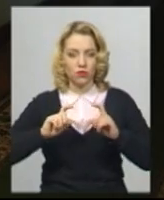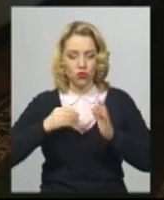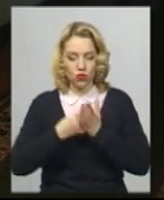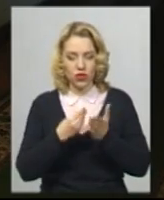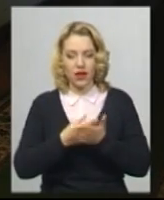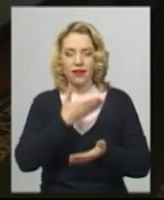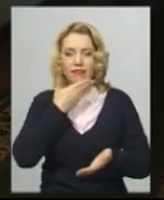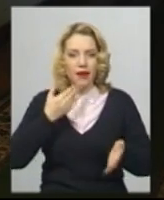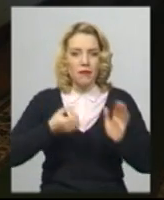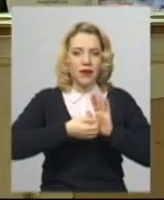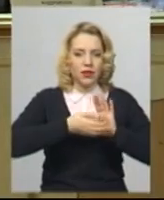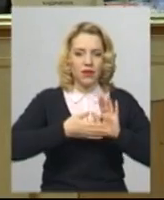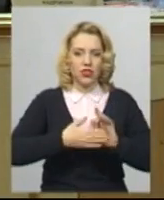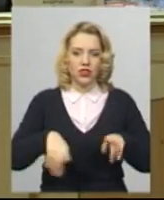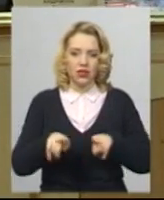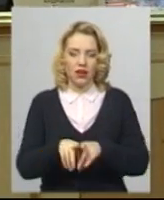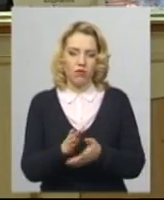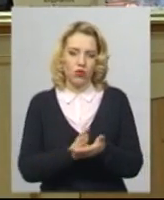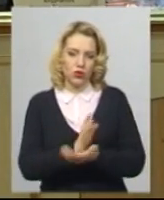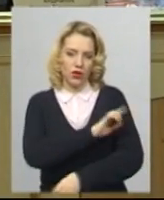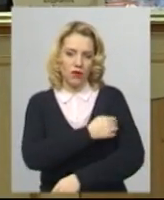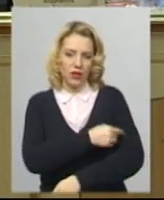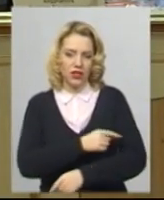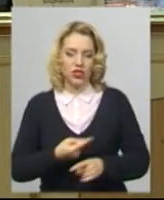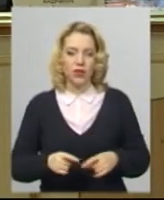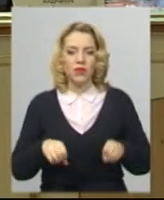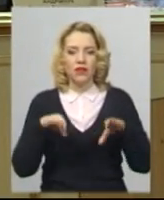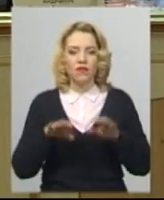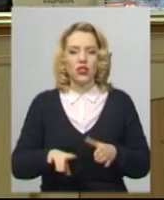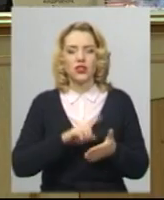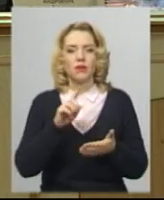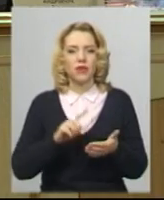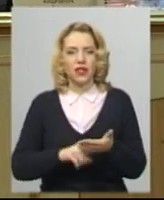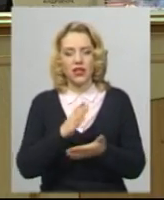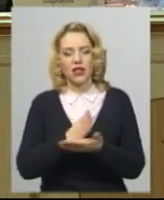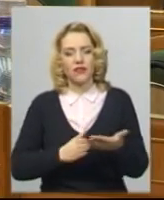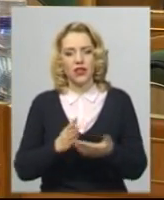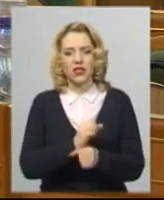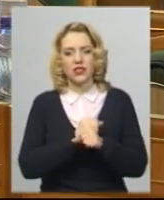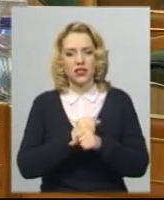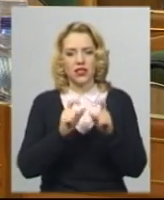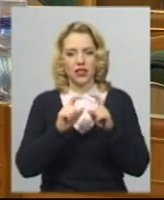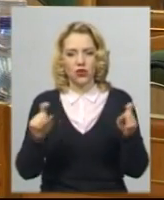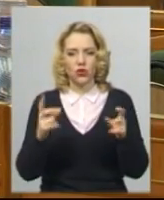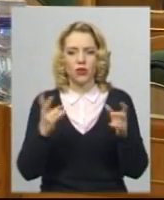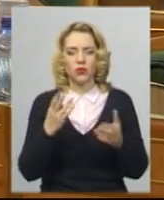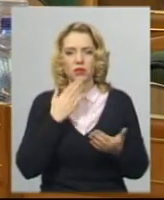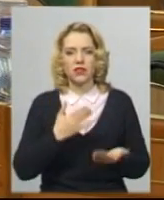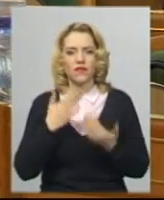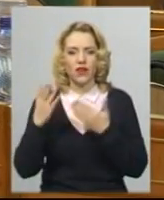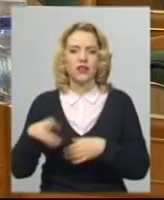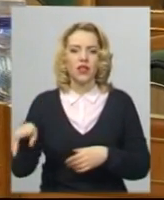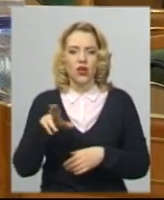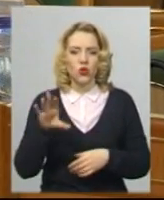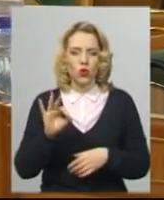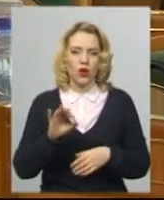дана послуга медична. Вирішення питання ліквідації санаторіїв потребує звернення до Кабінету міністрів України та президента,